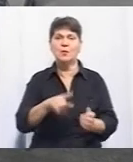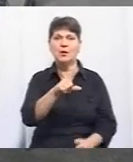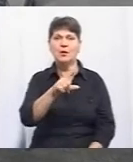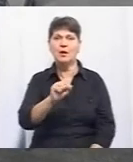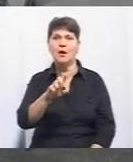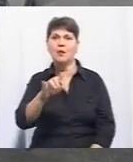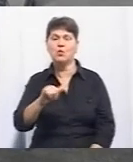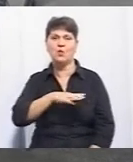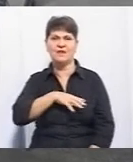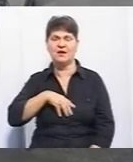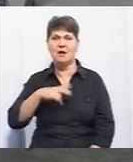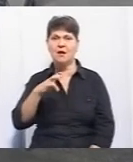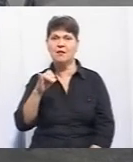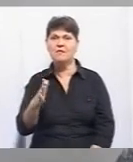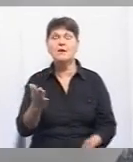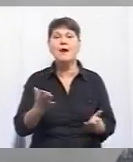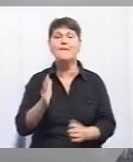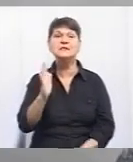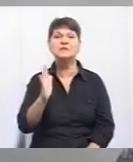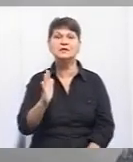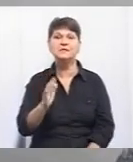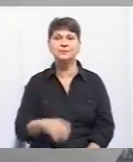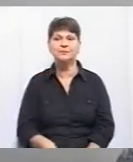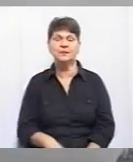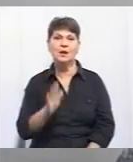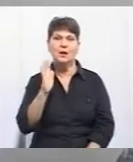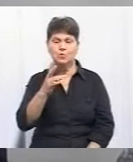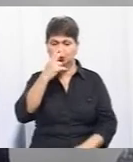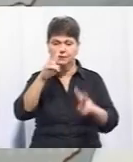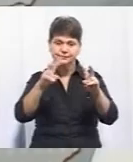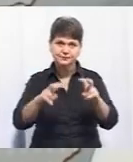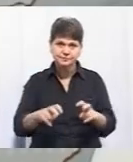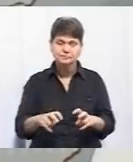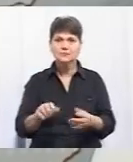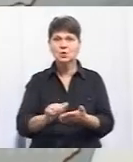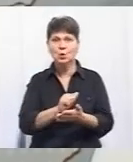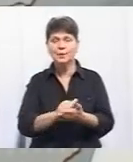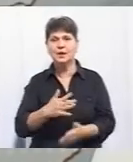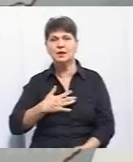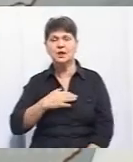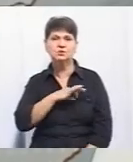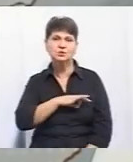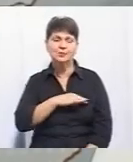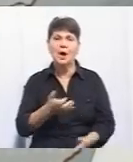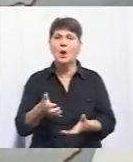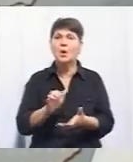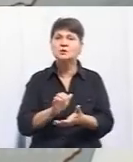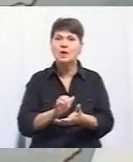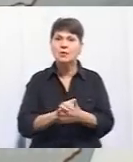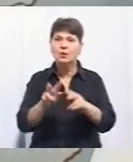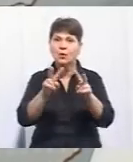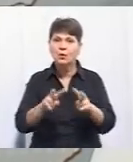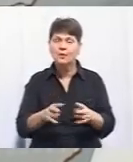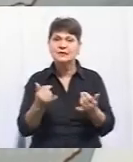Яка перспектива цієї справи, зокрема? Буде готуватись документи. Наш юридичний консультант ознайомиться із документами, які вже є